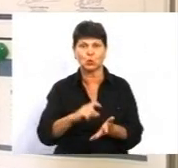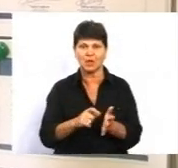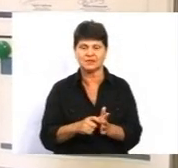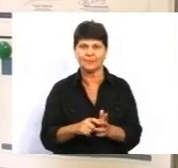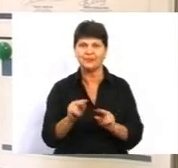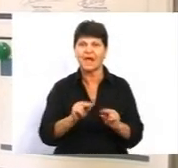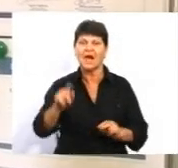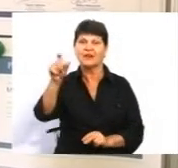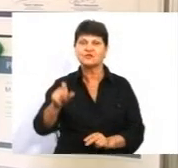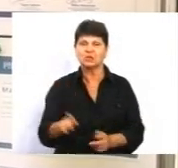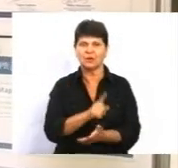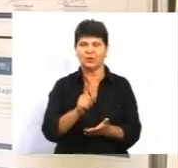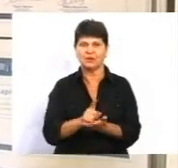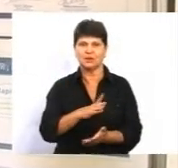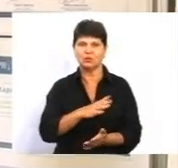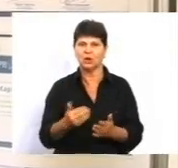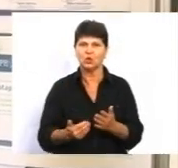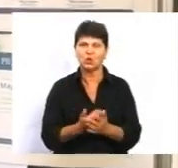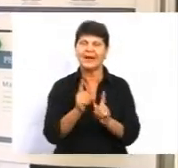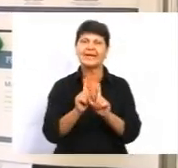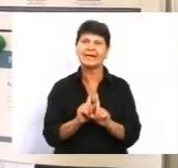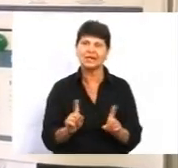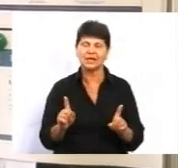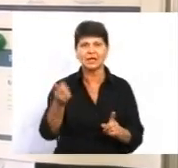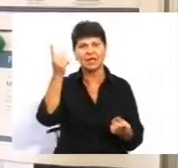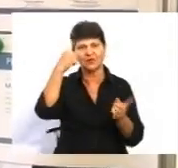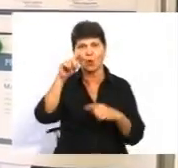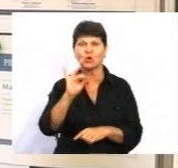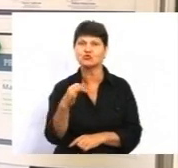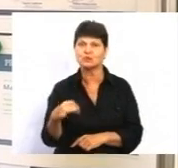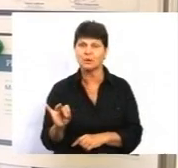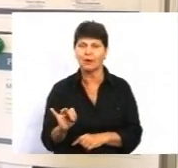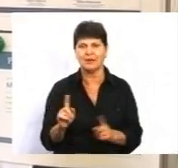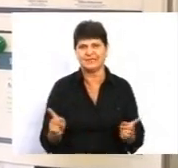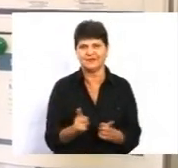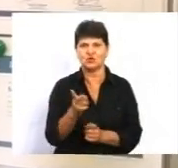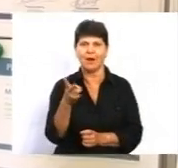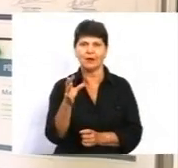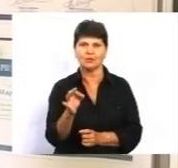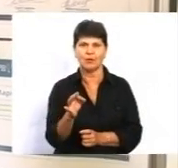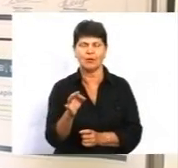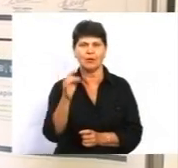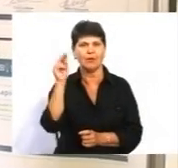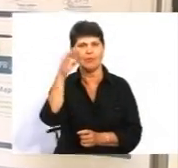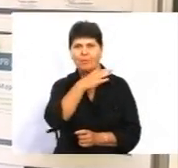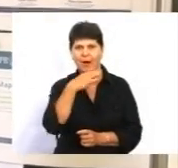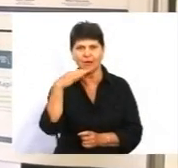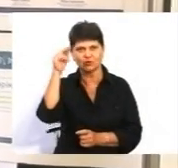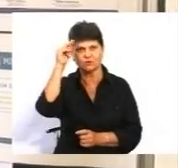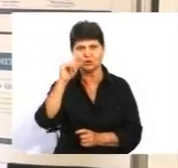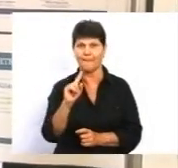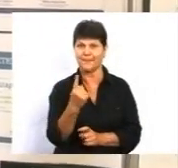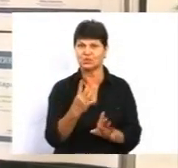новатор, перш за все креативний, творчий. Ну, звичайно, багато вчитися, в першу чергу,